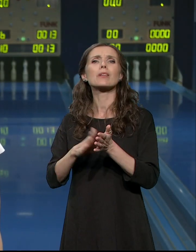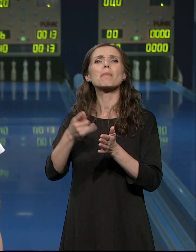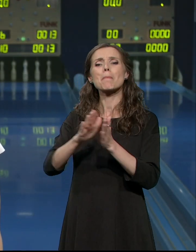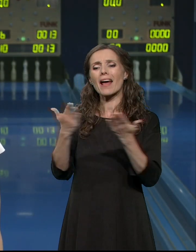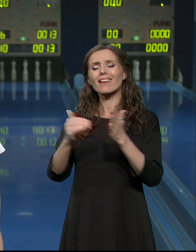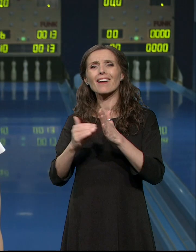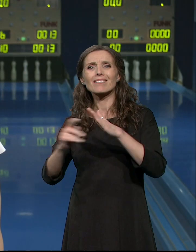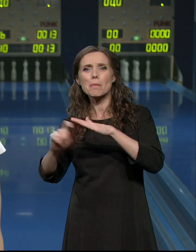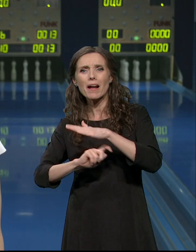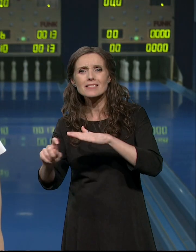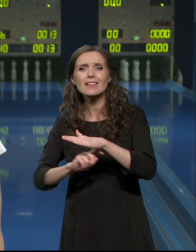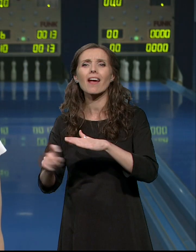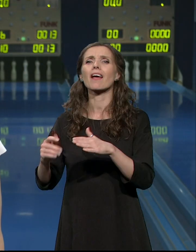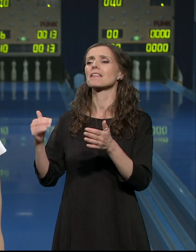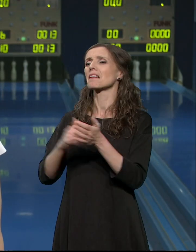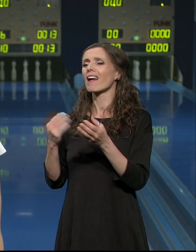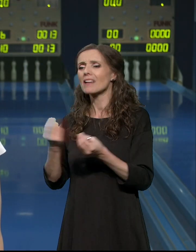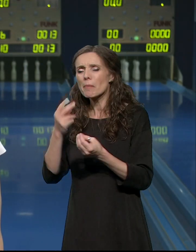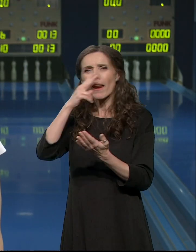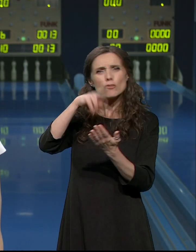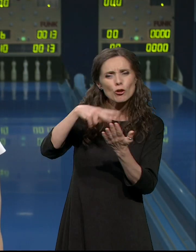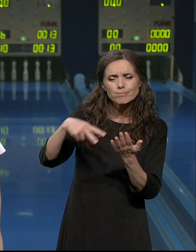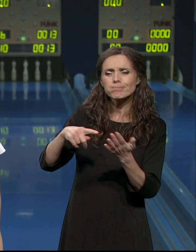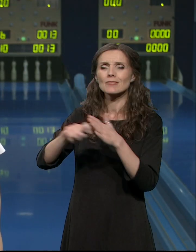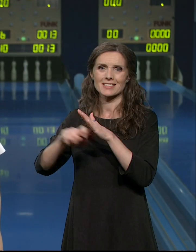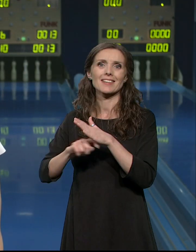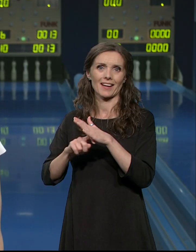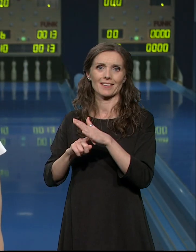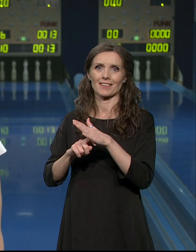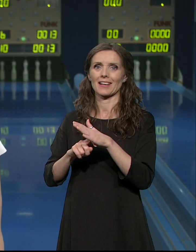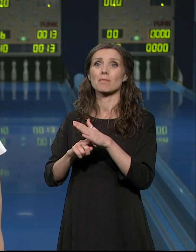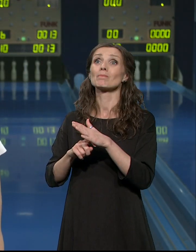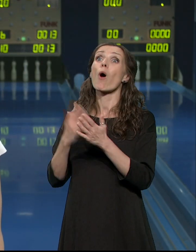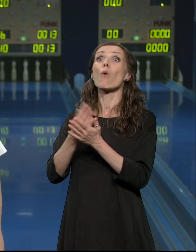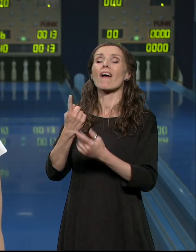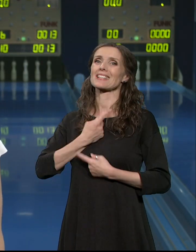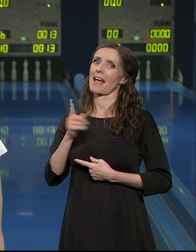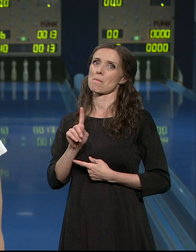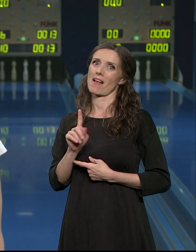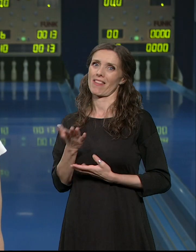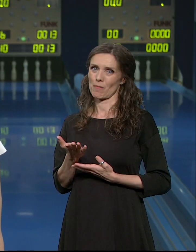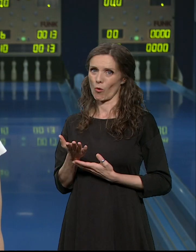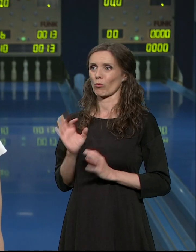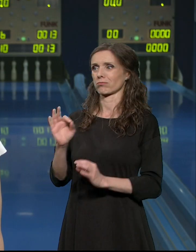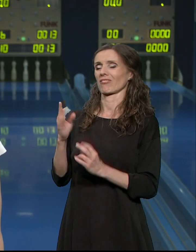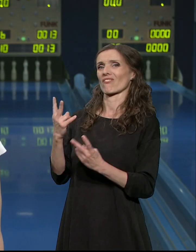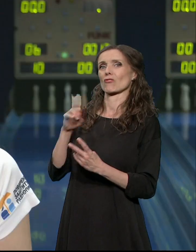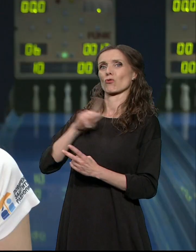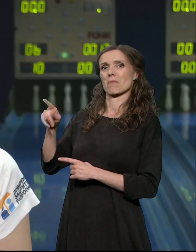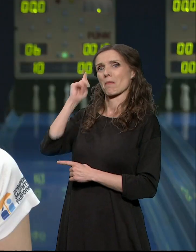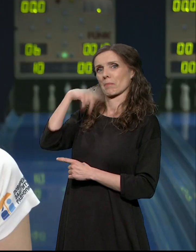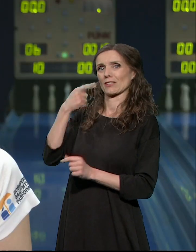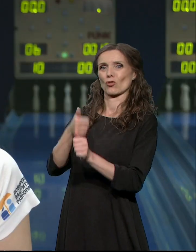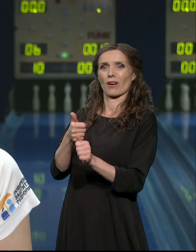ponekad je tu trebao nešto da se pogleda, da se skenira. Nisam to uvek baš mogla sama i to mi je mnogo značilo.